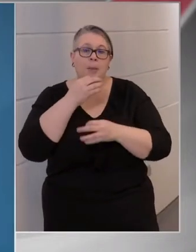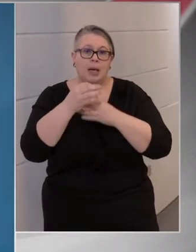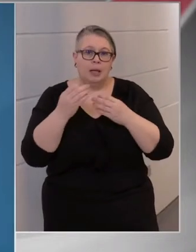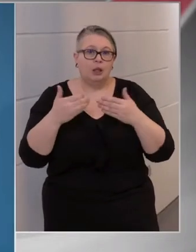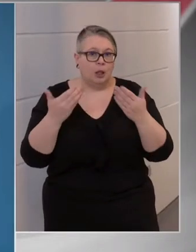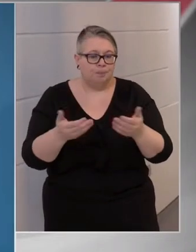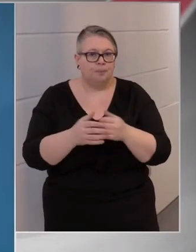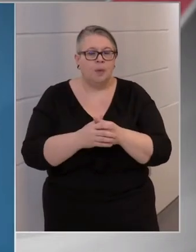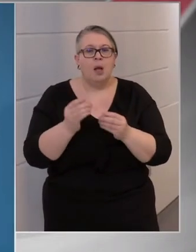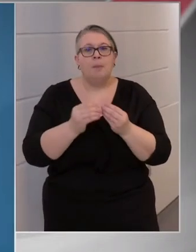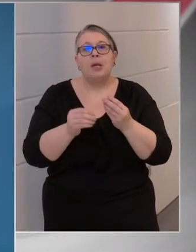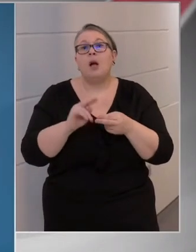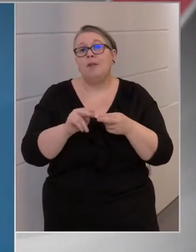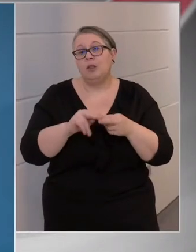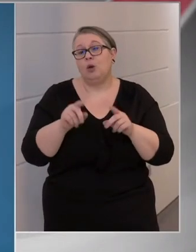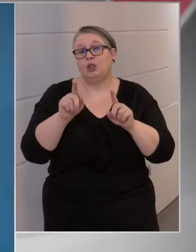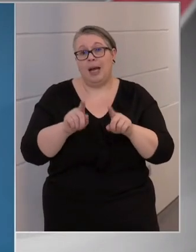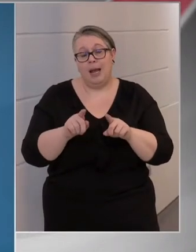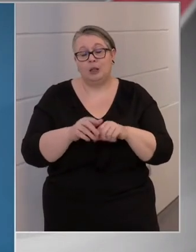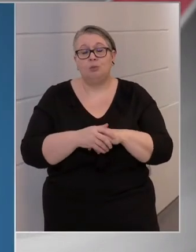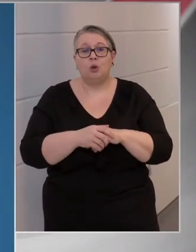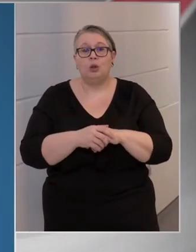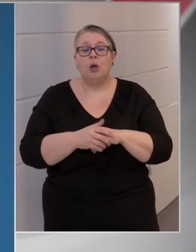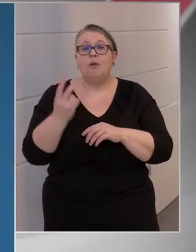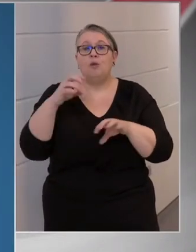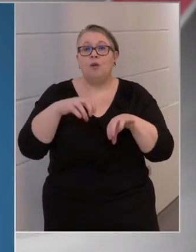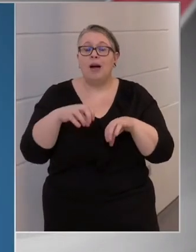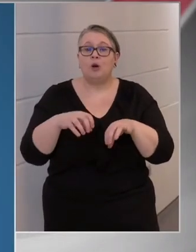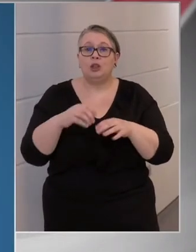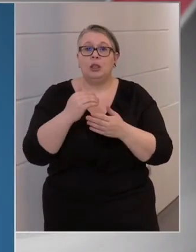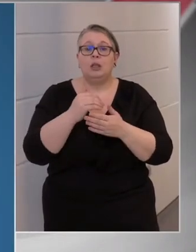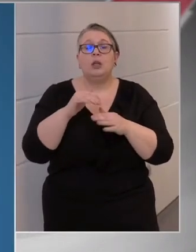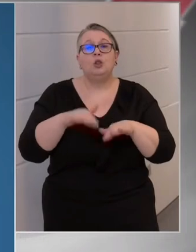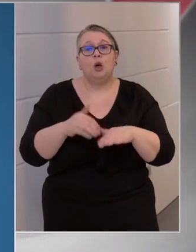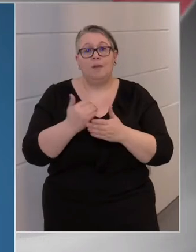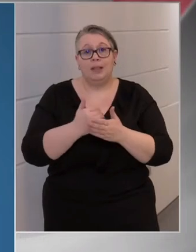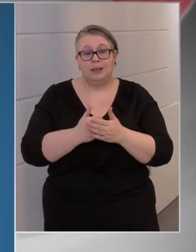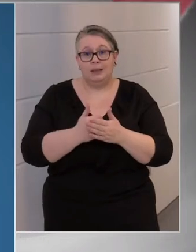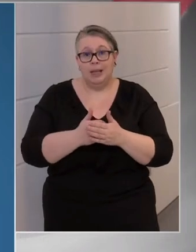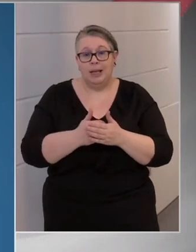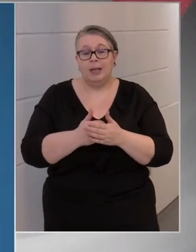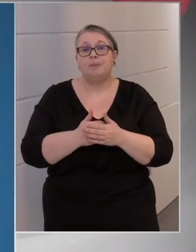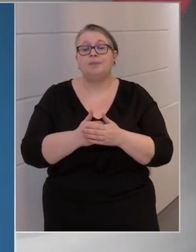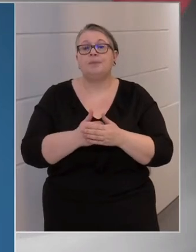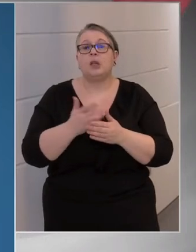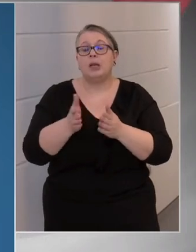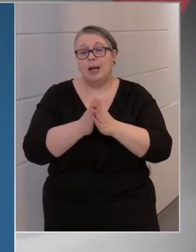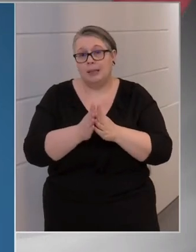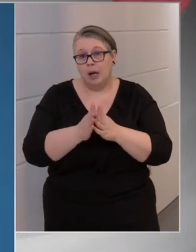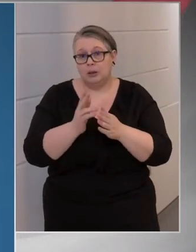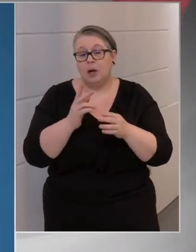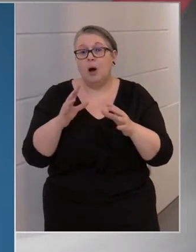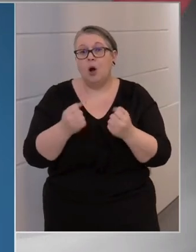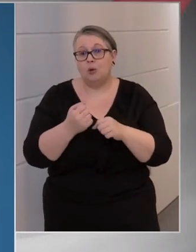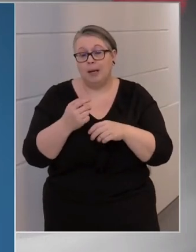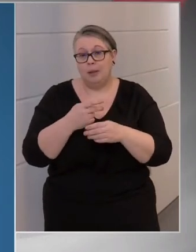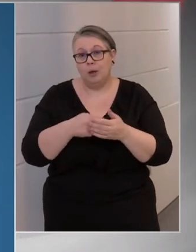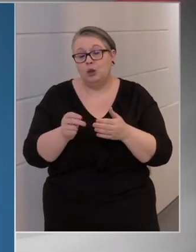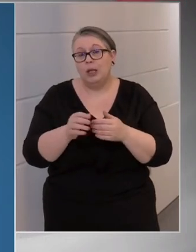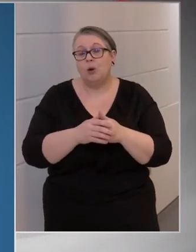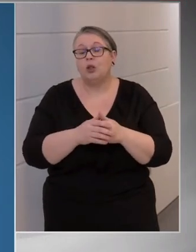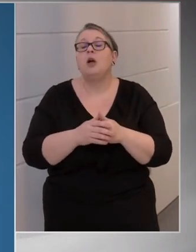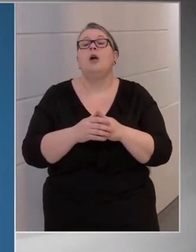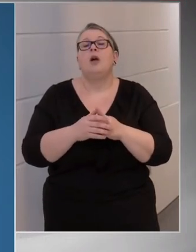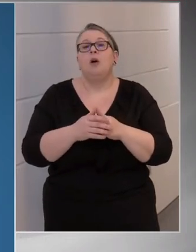jönnek. Mi a hivatalos álláspontjuk arról, hogy a fővárosi törvényszék arra kérte az alkotmánybíróságot, tegyék semmisi az egyetemi